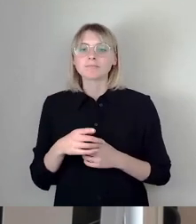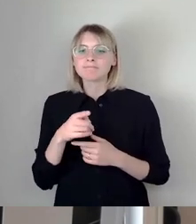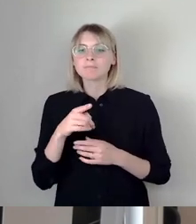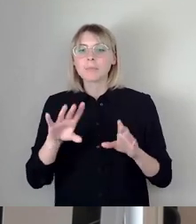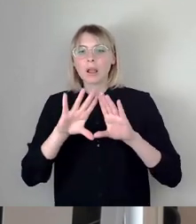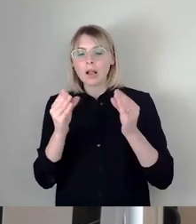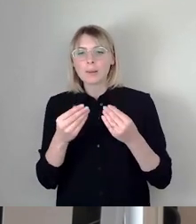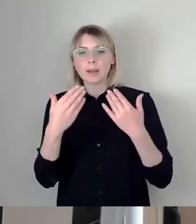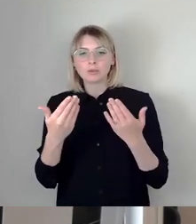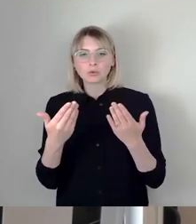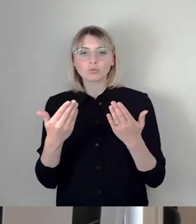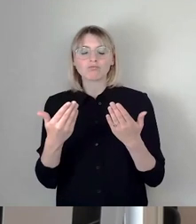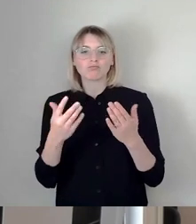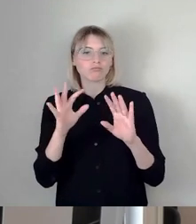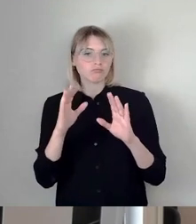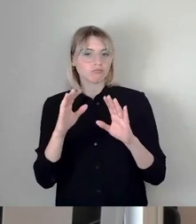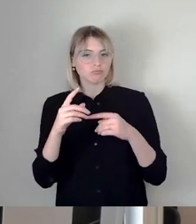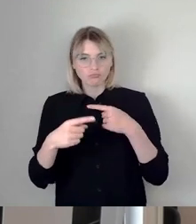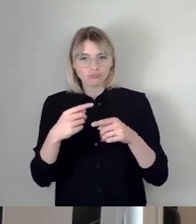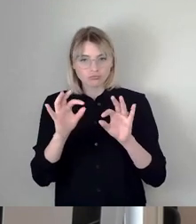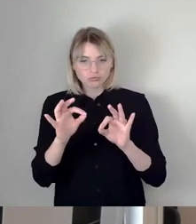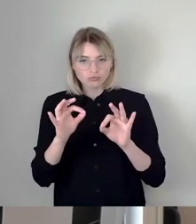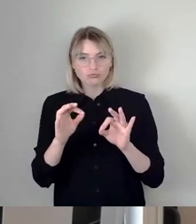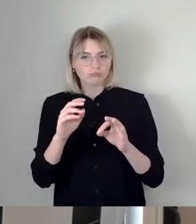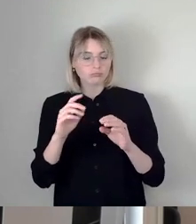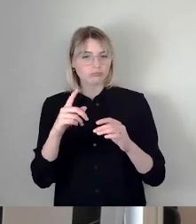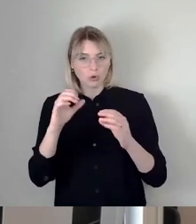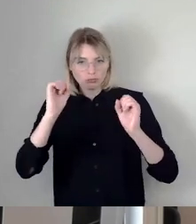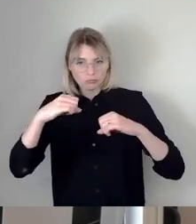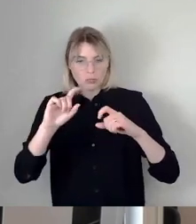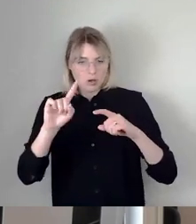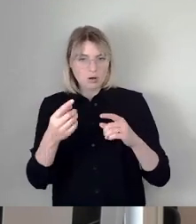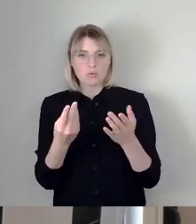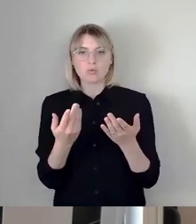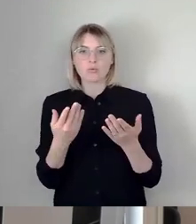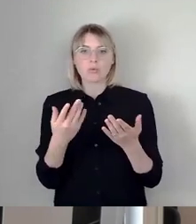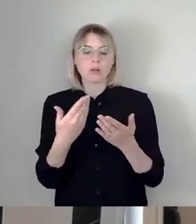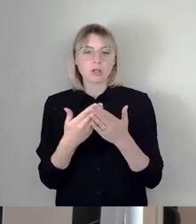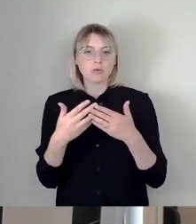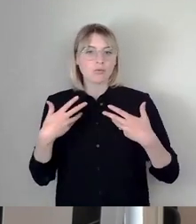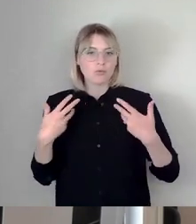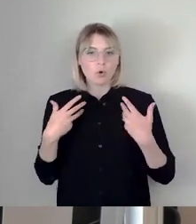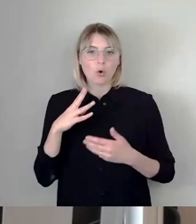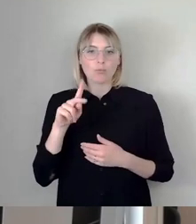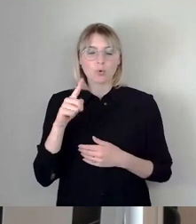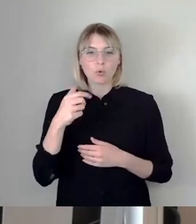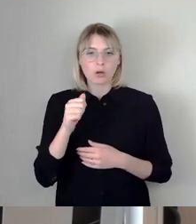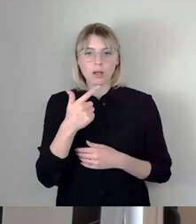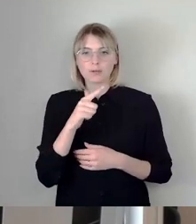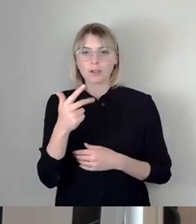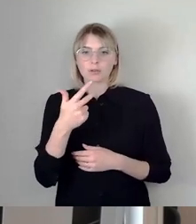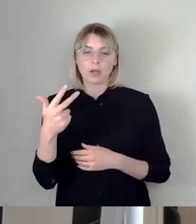mitgehen. Und deshalb wird unserer Fraktion dieser Vorlage in froher Erwartung auf die BOGA 33 auch zustimmen. Vielen Dank.